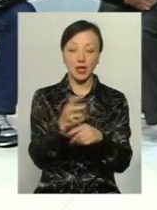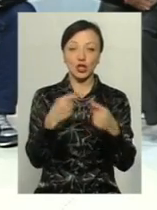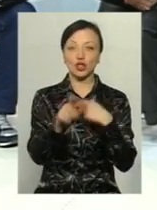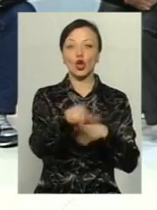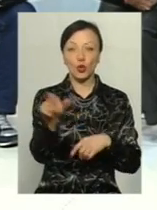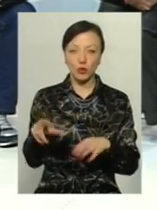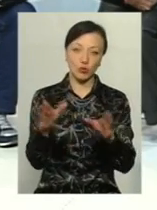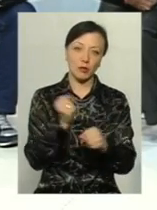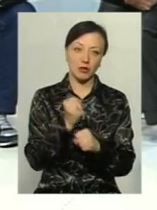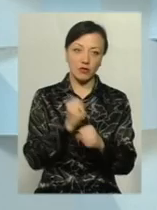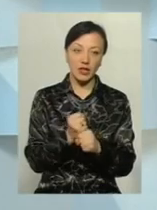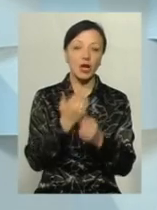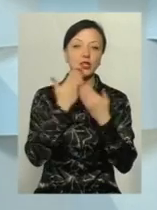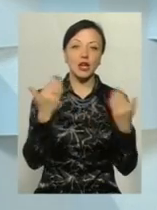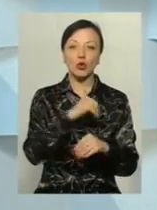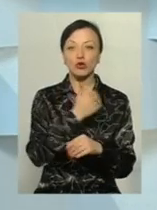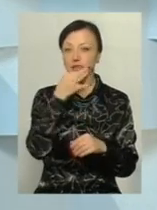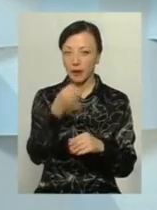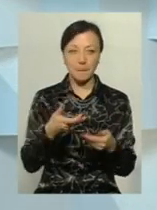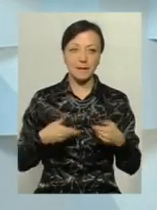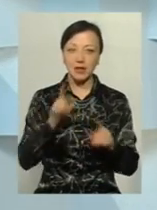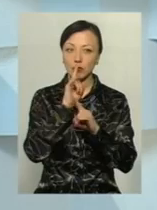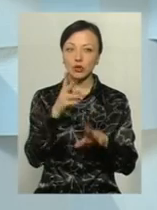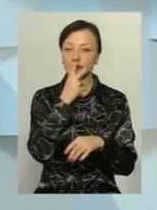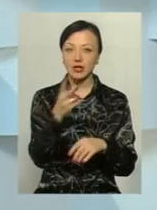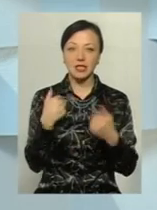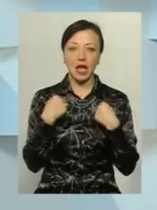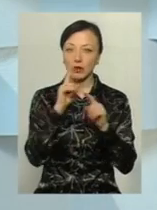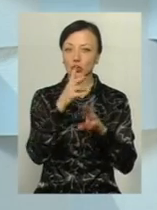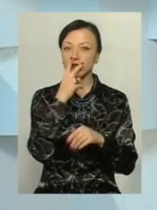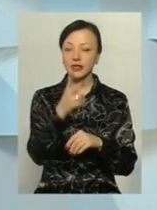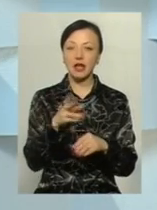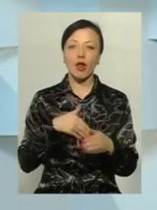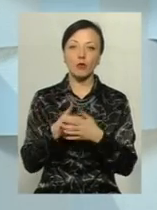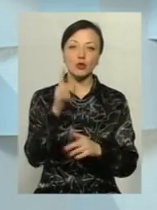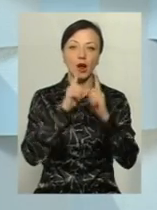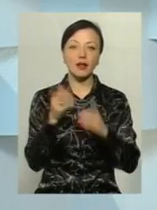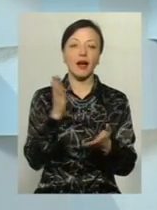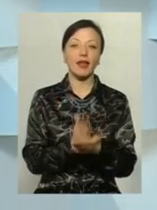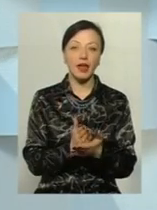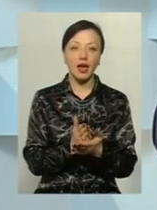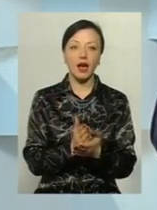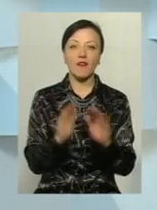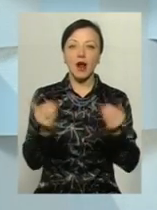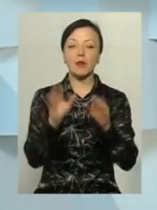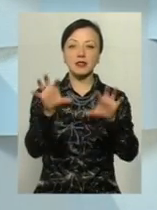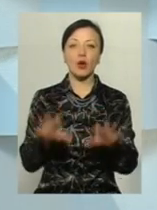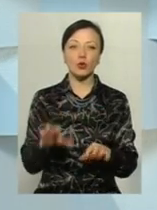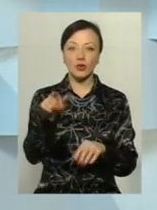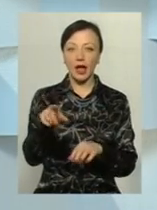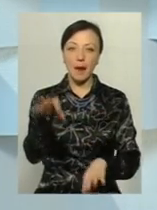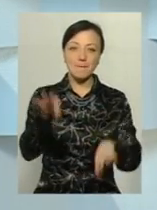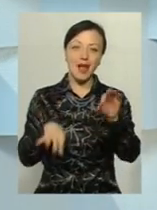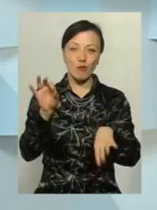люди, нові люди будуть працювати. І останнє, хочу сказати. Ми не будемо дивитися, я не буду дивитися на громадську раду, яка є, яка в рамках закону, тому що неї